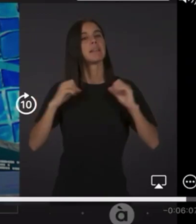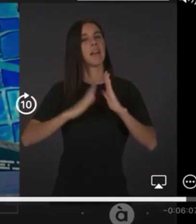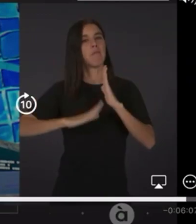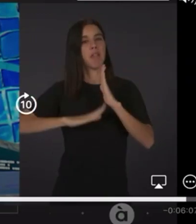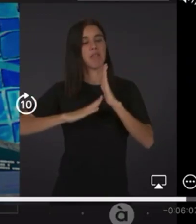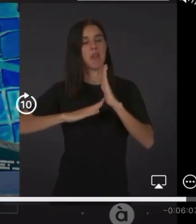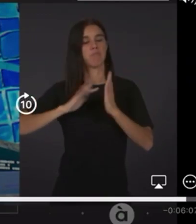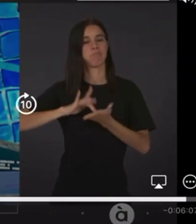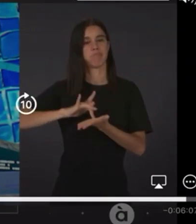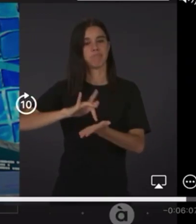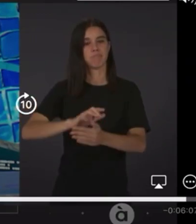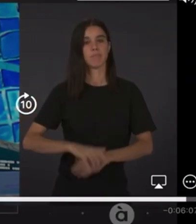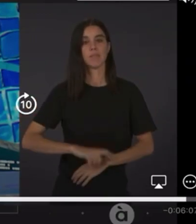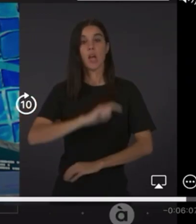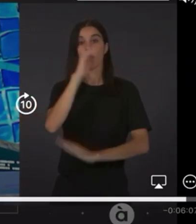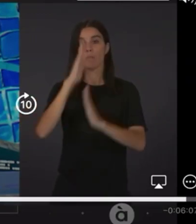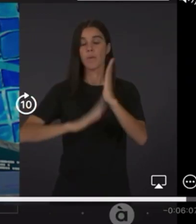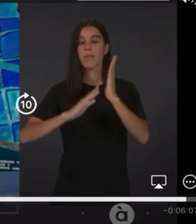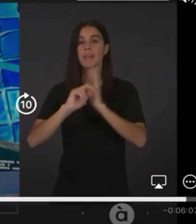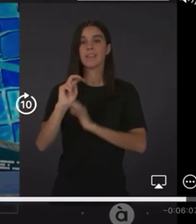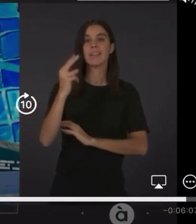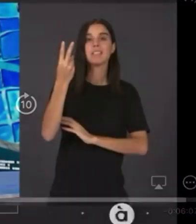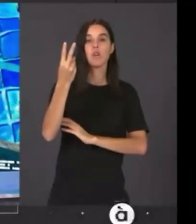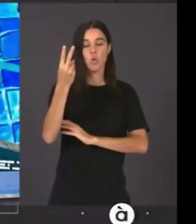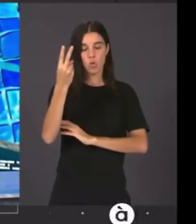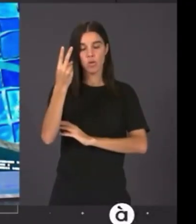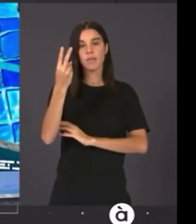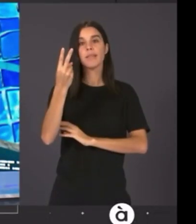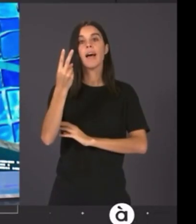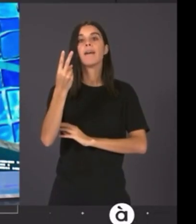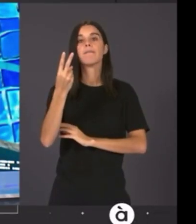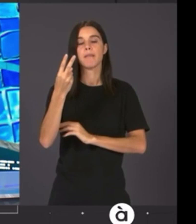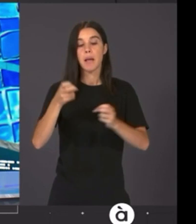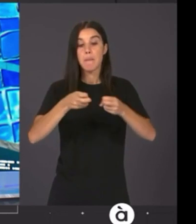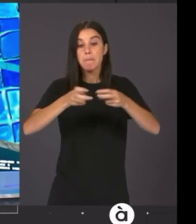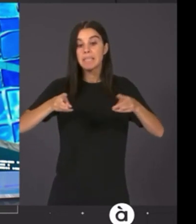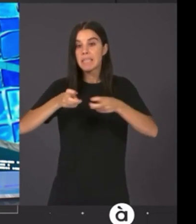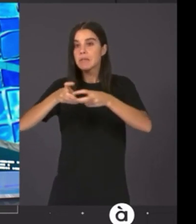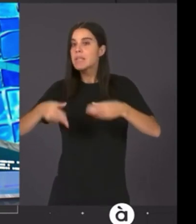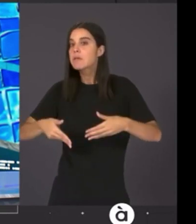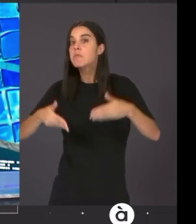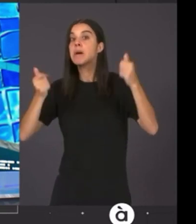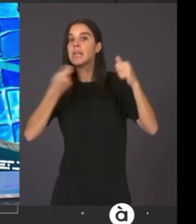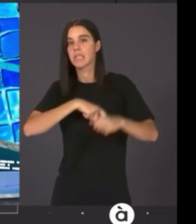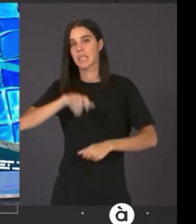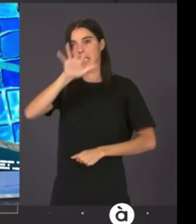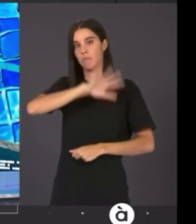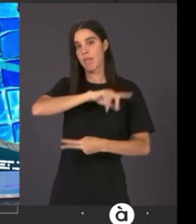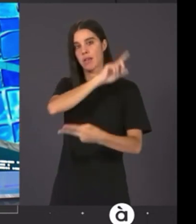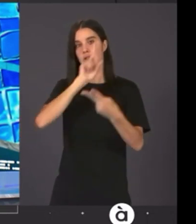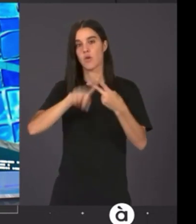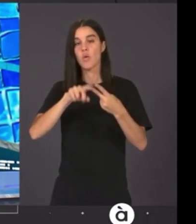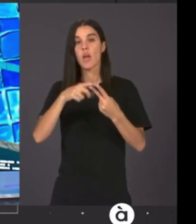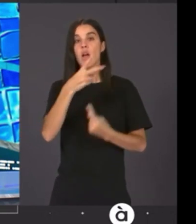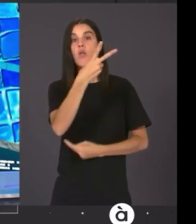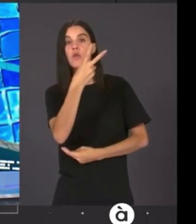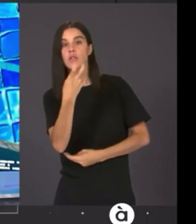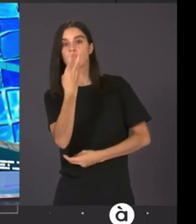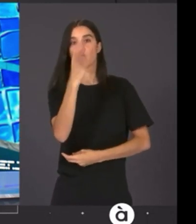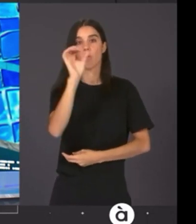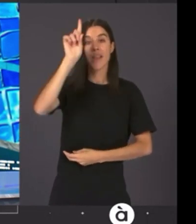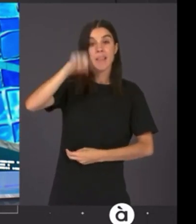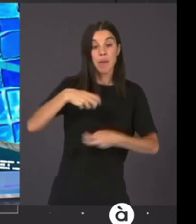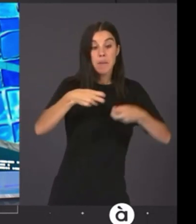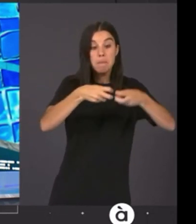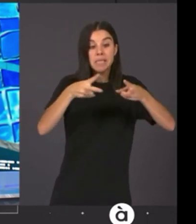La comunitat valenciana és la segona en nombre de piscines per a habitant de tot l'estat. Més de 240.000 entre públiques i